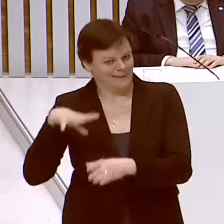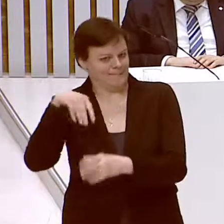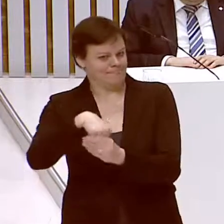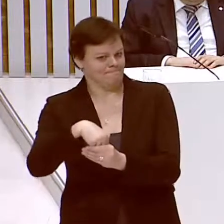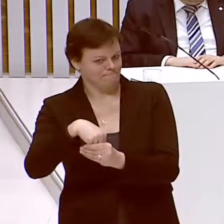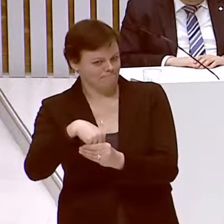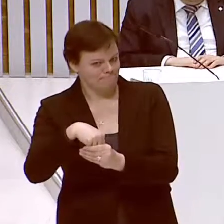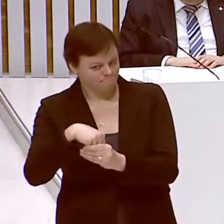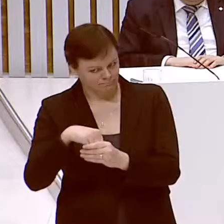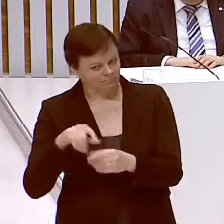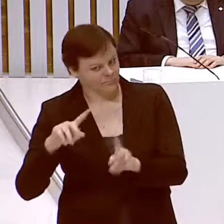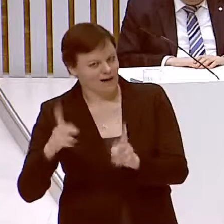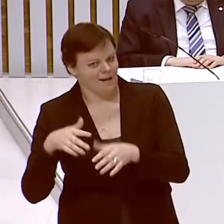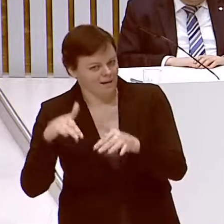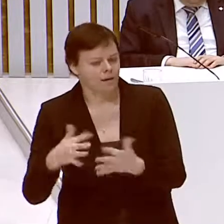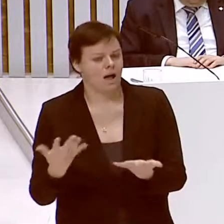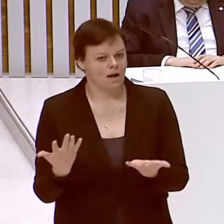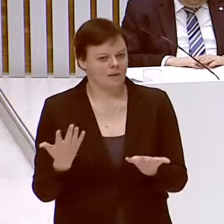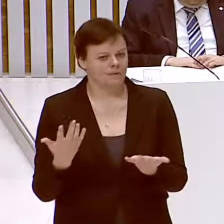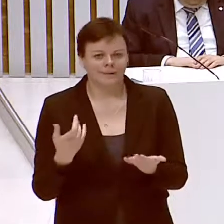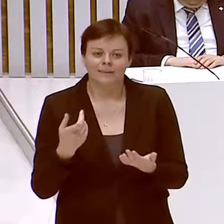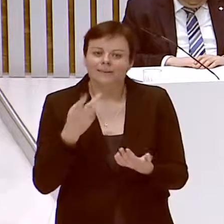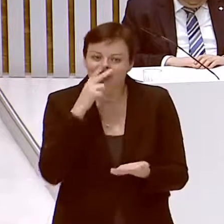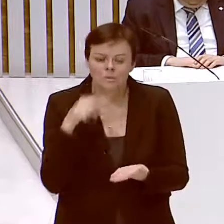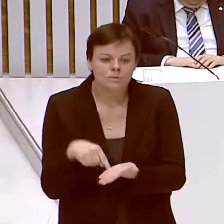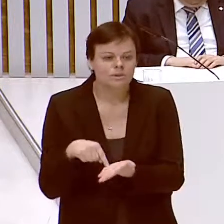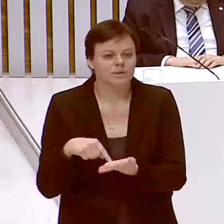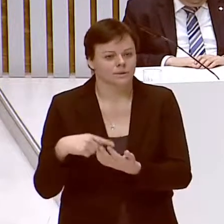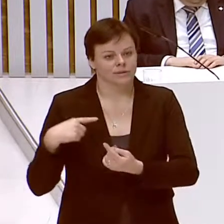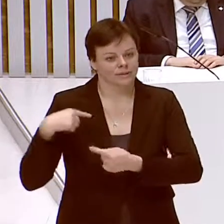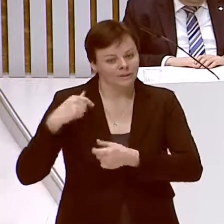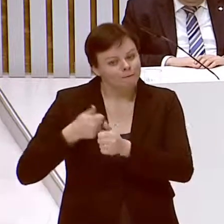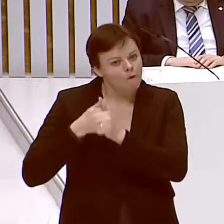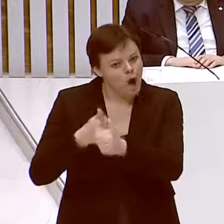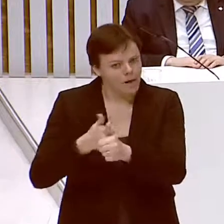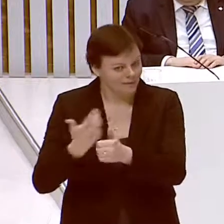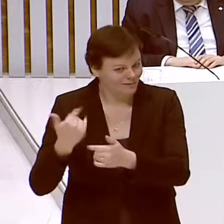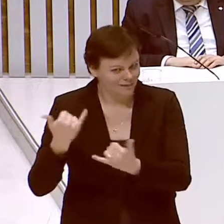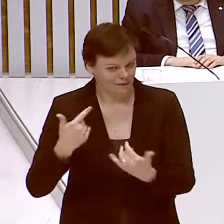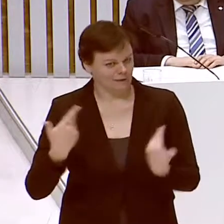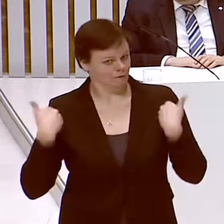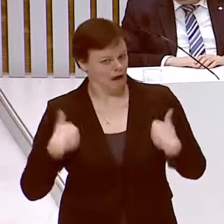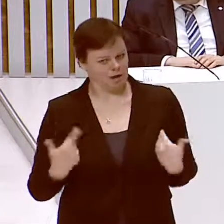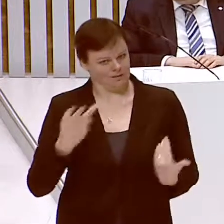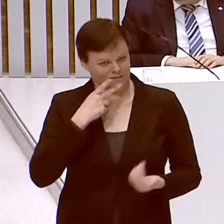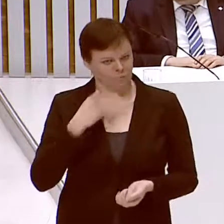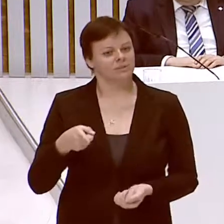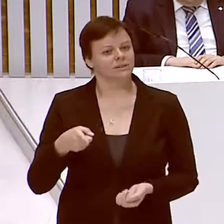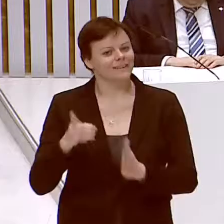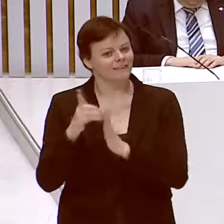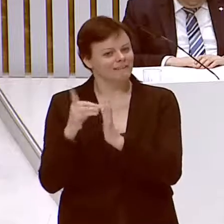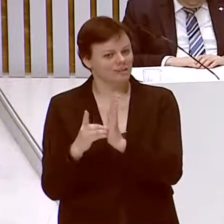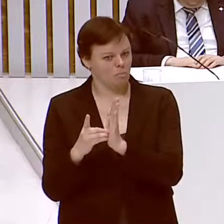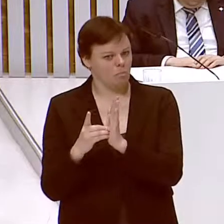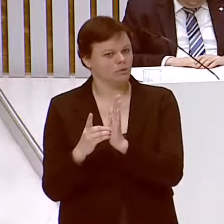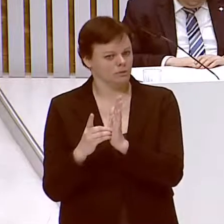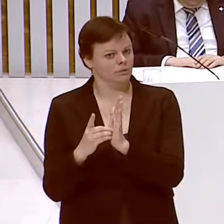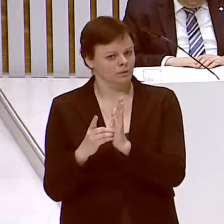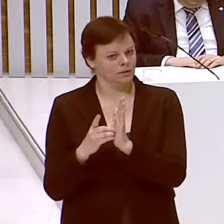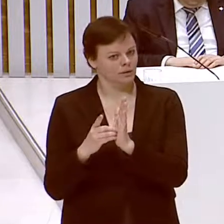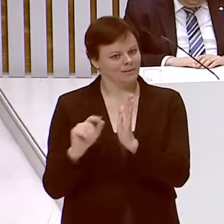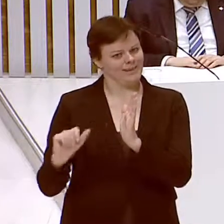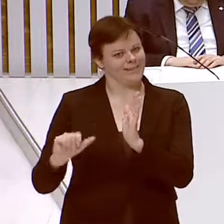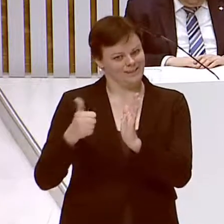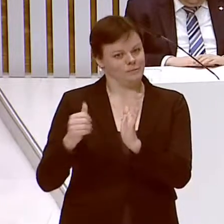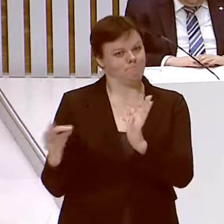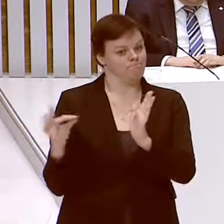für folgt verhalten zur Drucksache 3106. Da geht es um die Definition. Den ersten Punkt werden